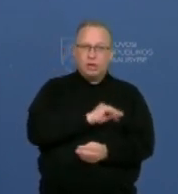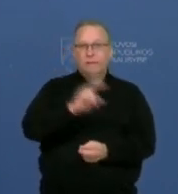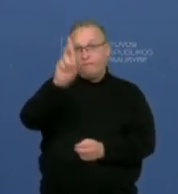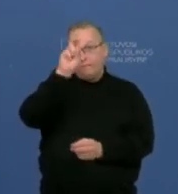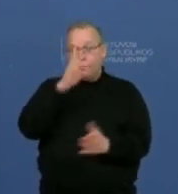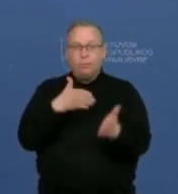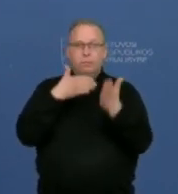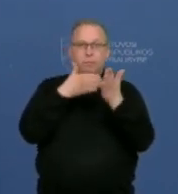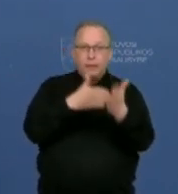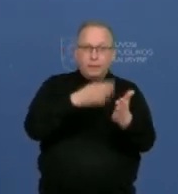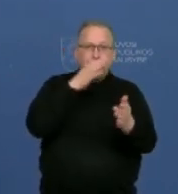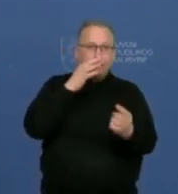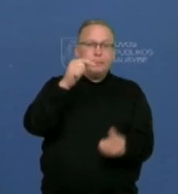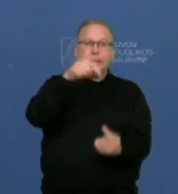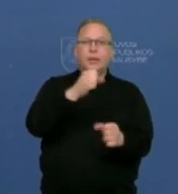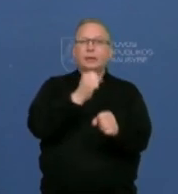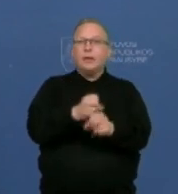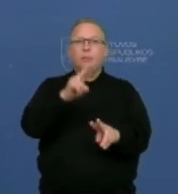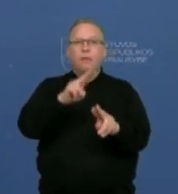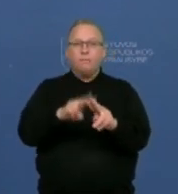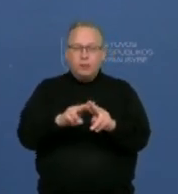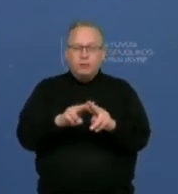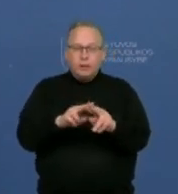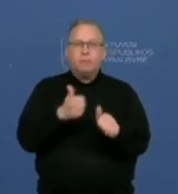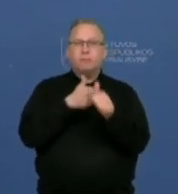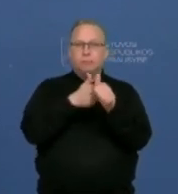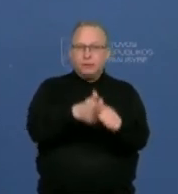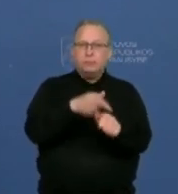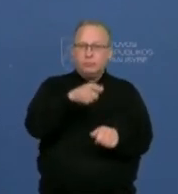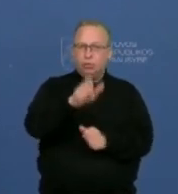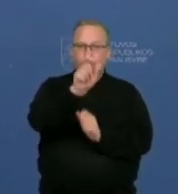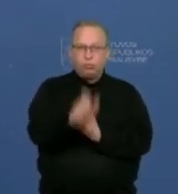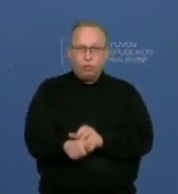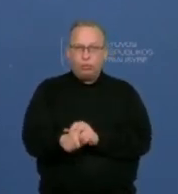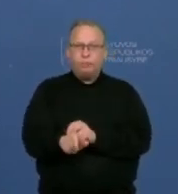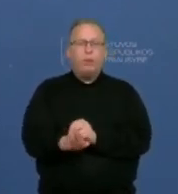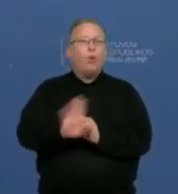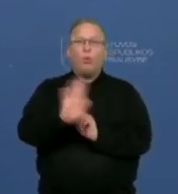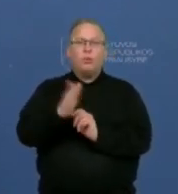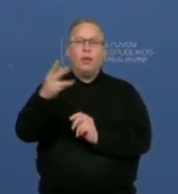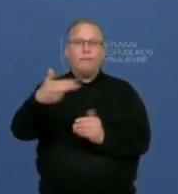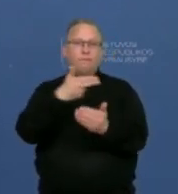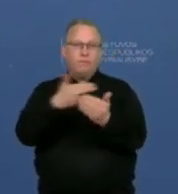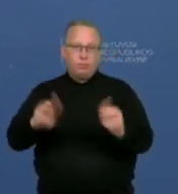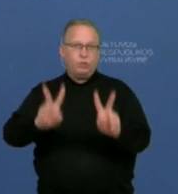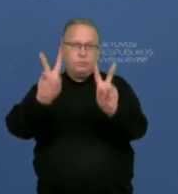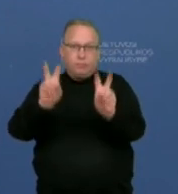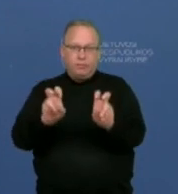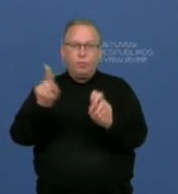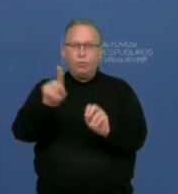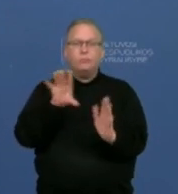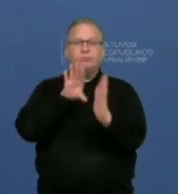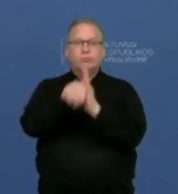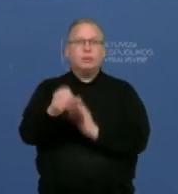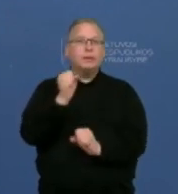už pritaikytą darbo vietą priklausytų paskui žmogų, o ne paskui statusą įmonės, kurioje tas žmogus